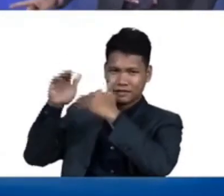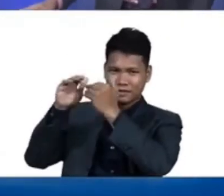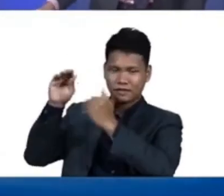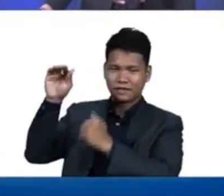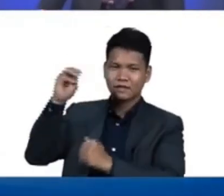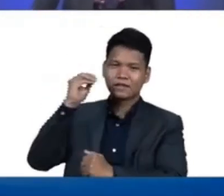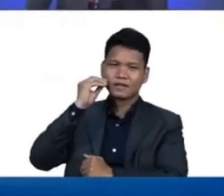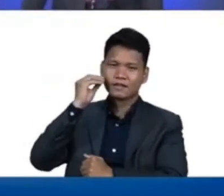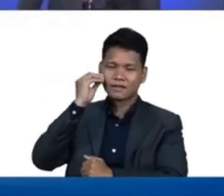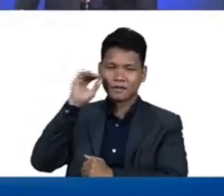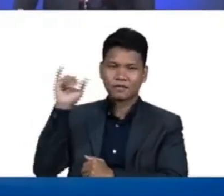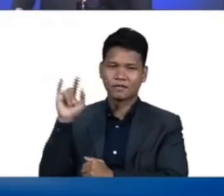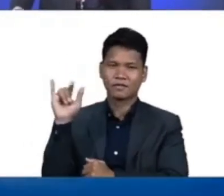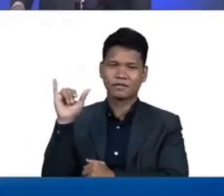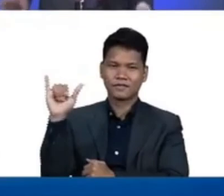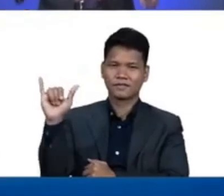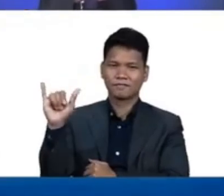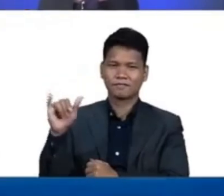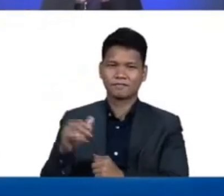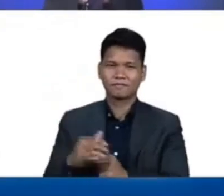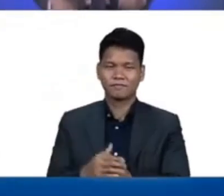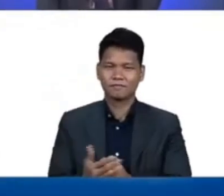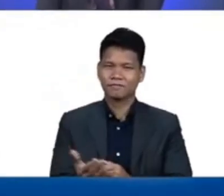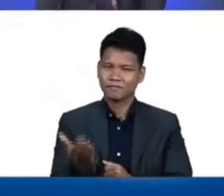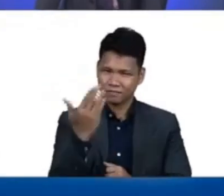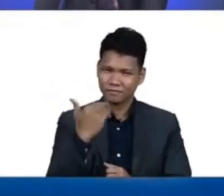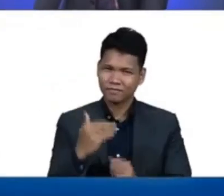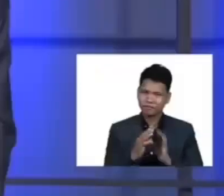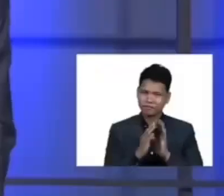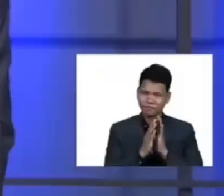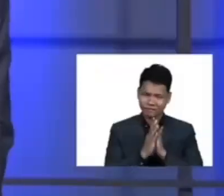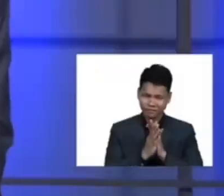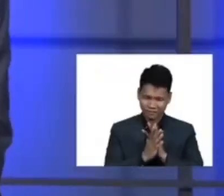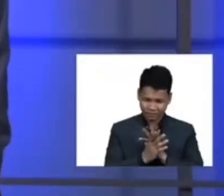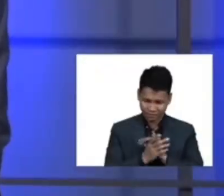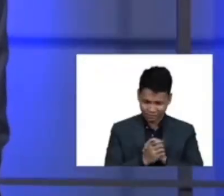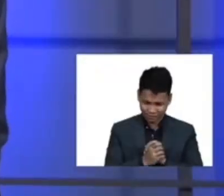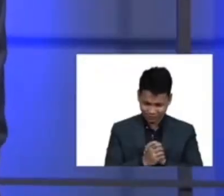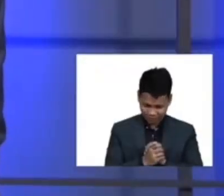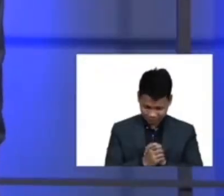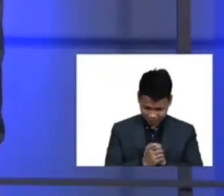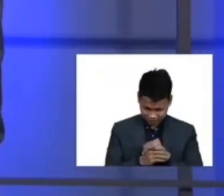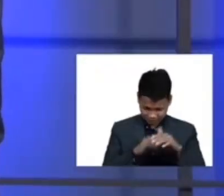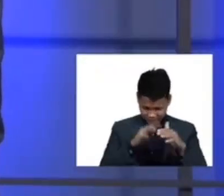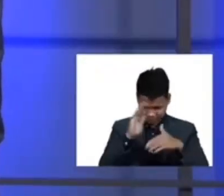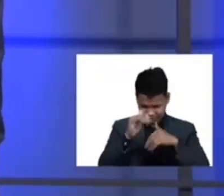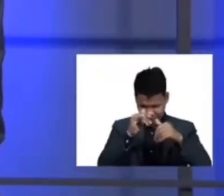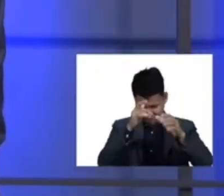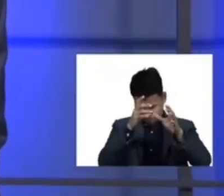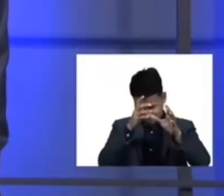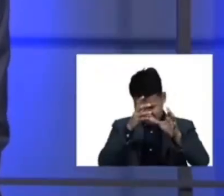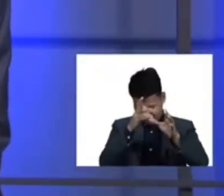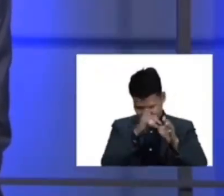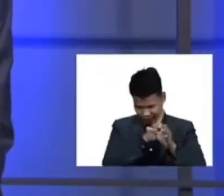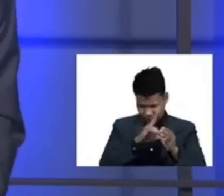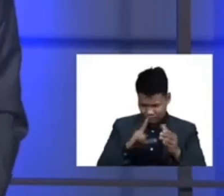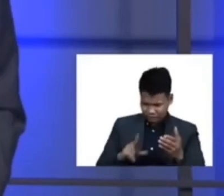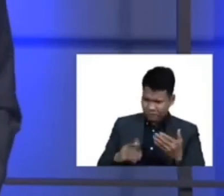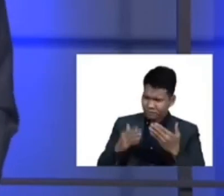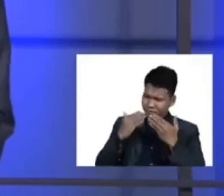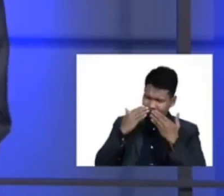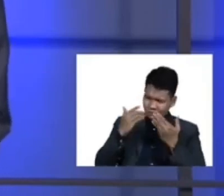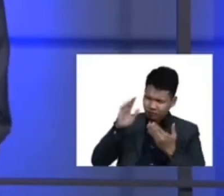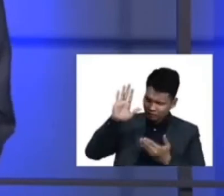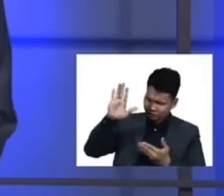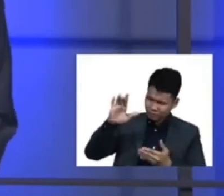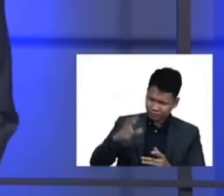and ever let us pray heavenly father thank you for your love